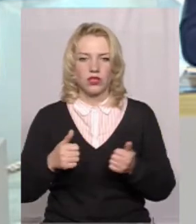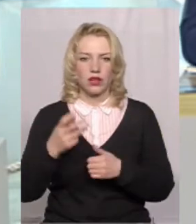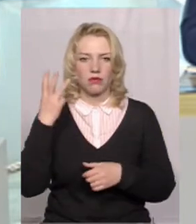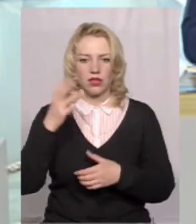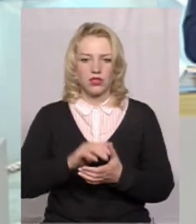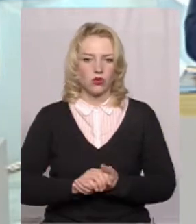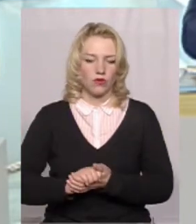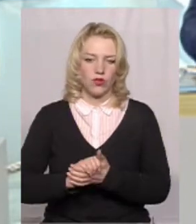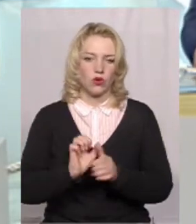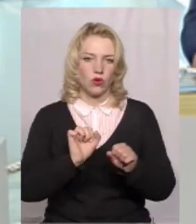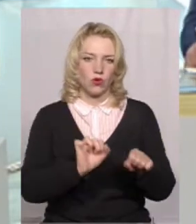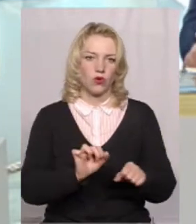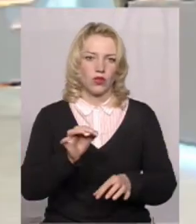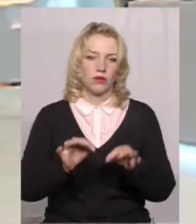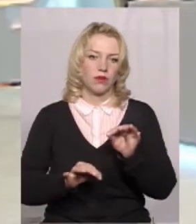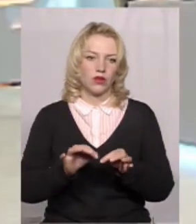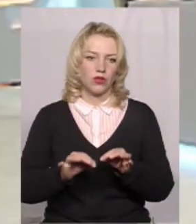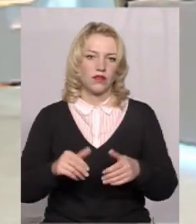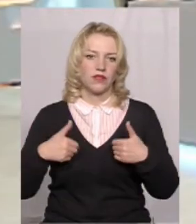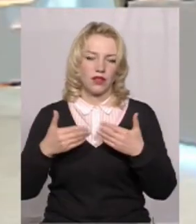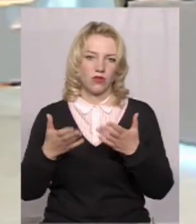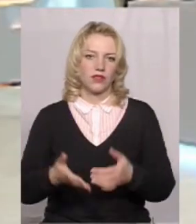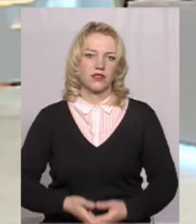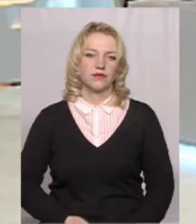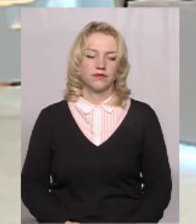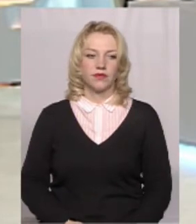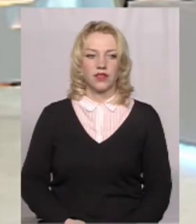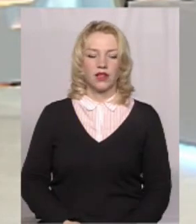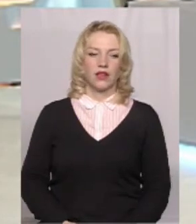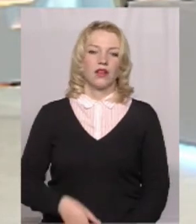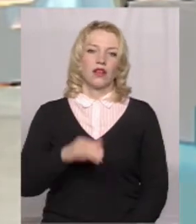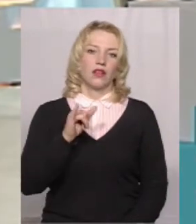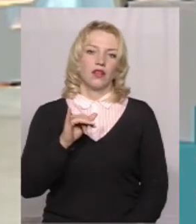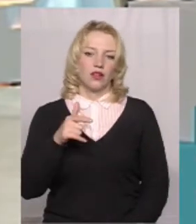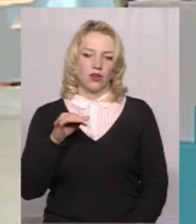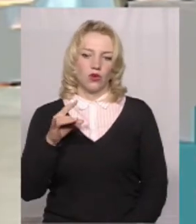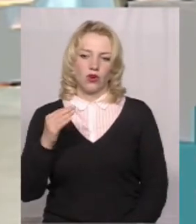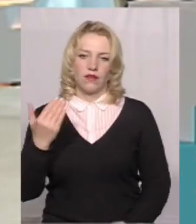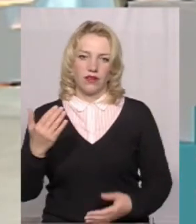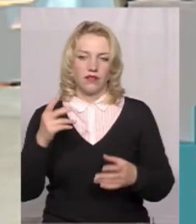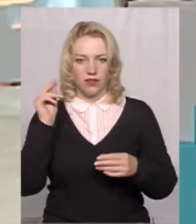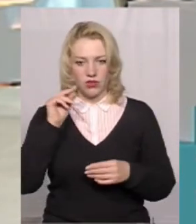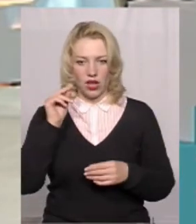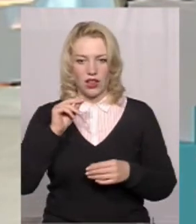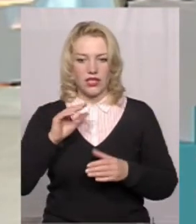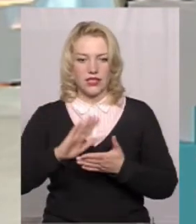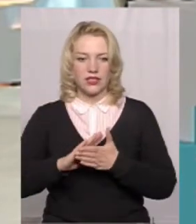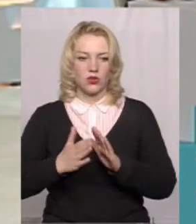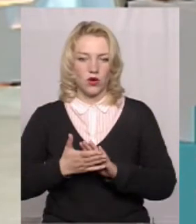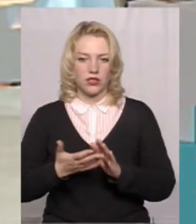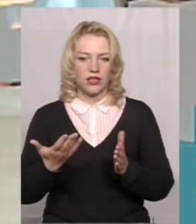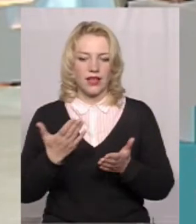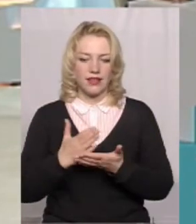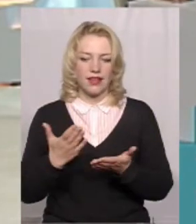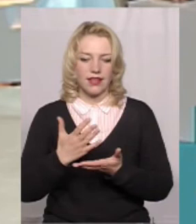товариства охорони природи. Пане Ігоре, ви вивчали ситуацію, є